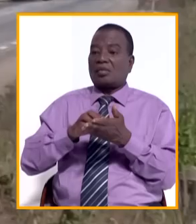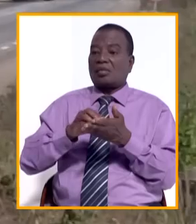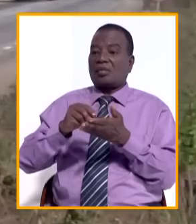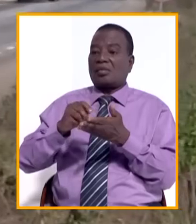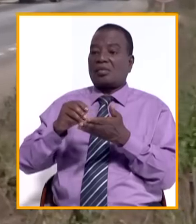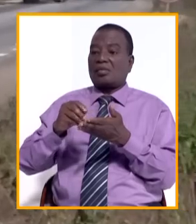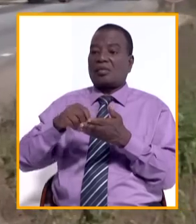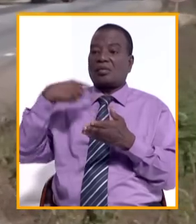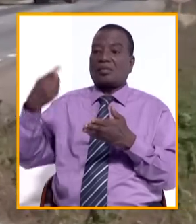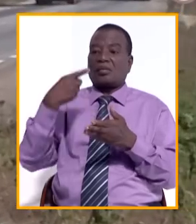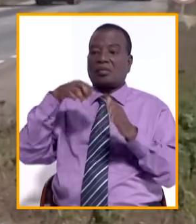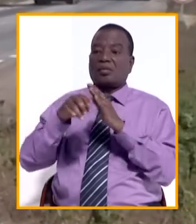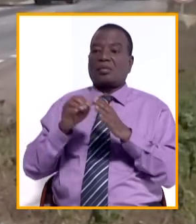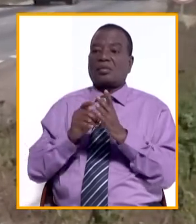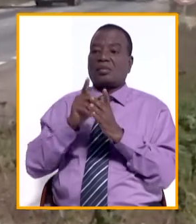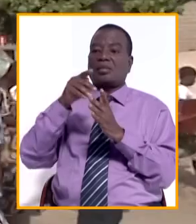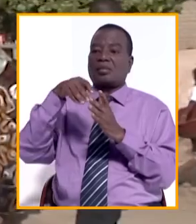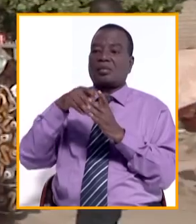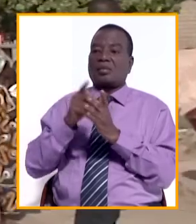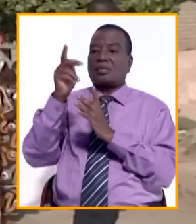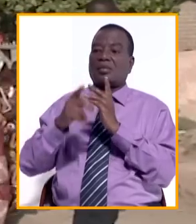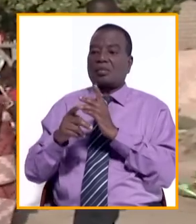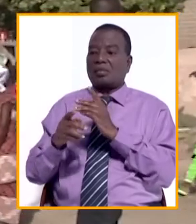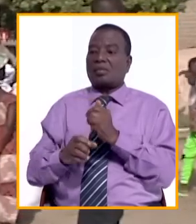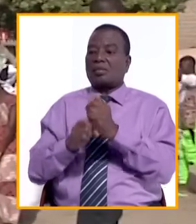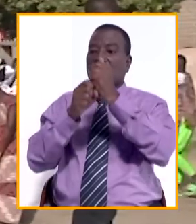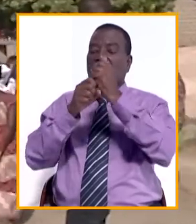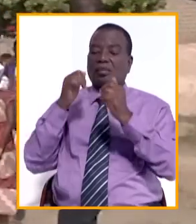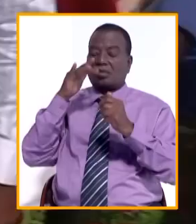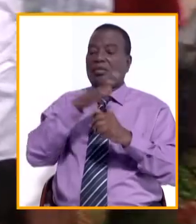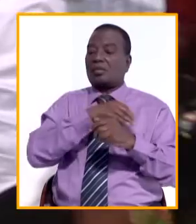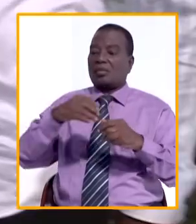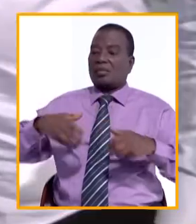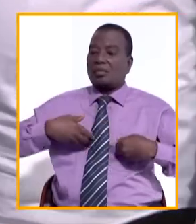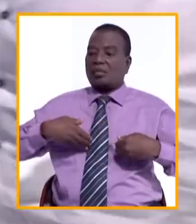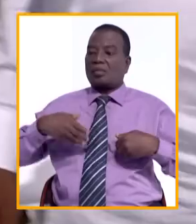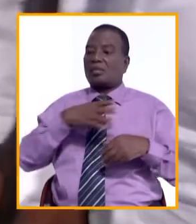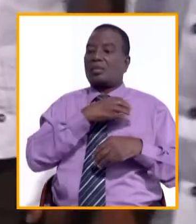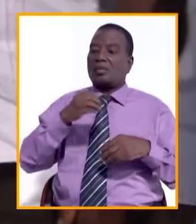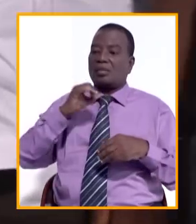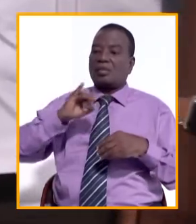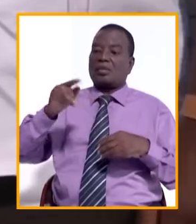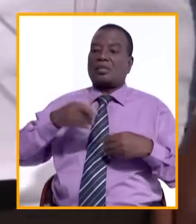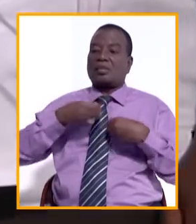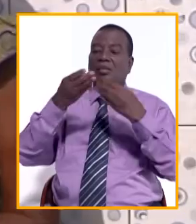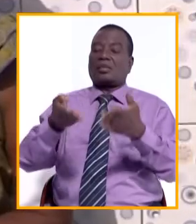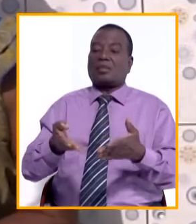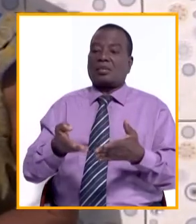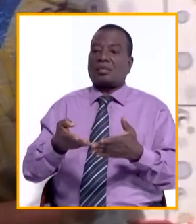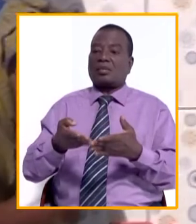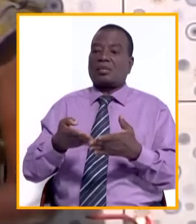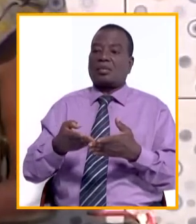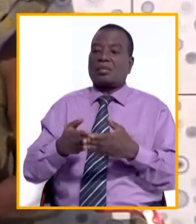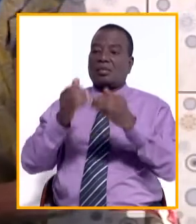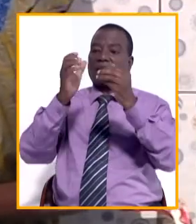tout. Toujours dans son programme de développement et de soutien aux femmes et aux jeunes, Kinapara Koulibaly a offert une